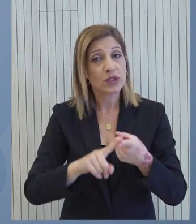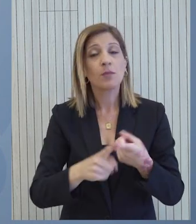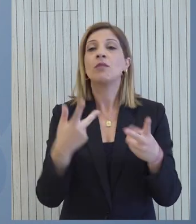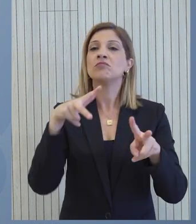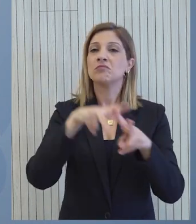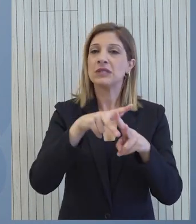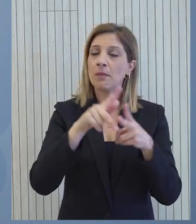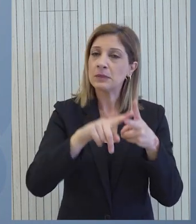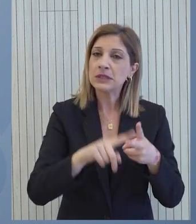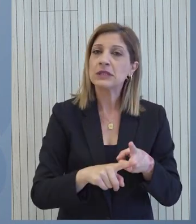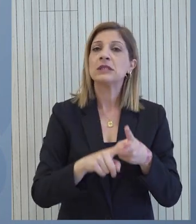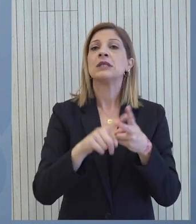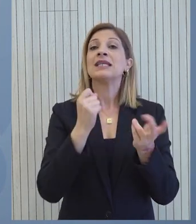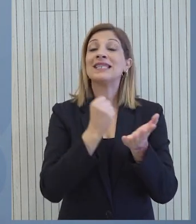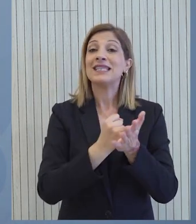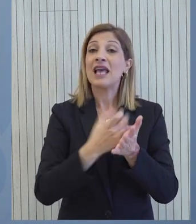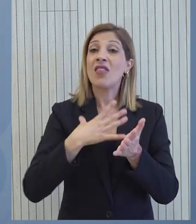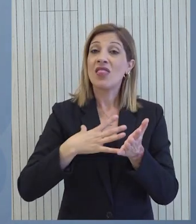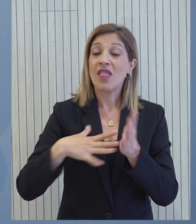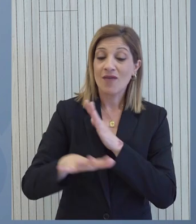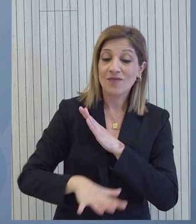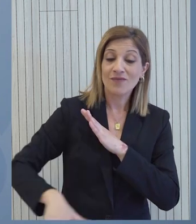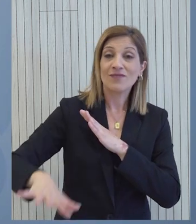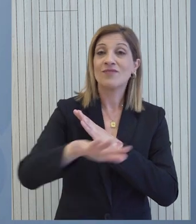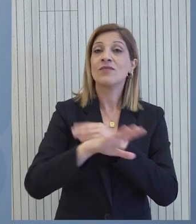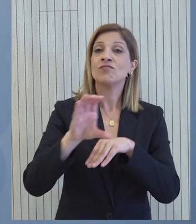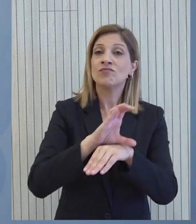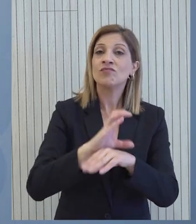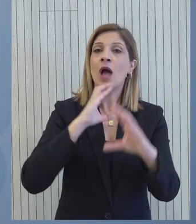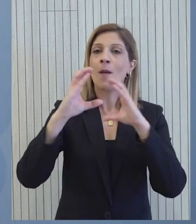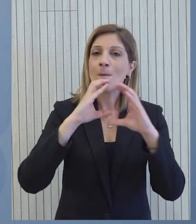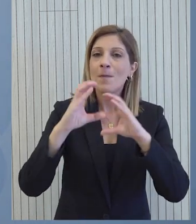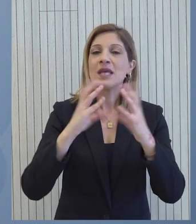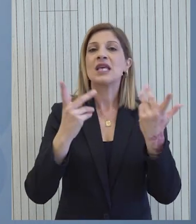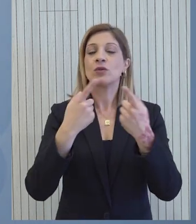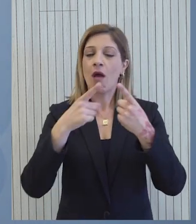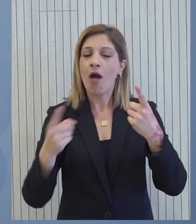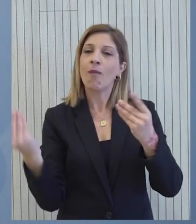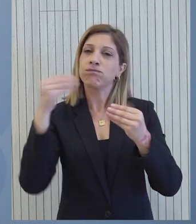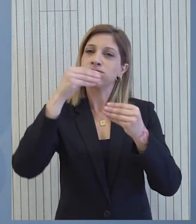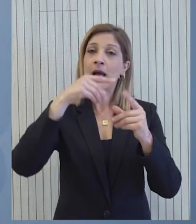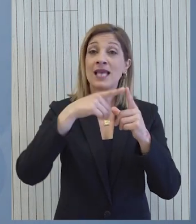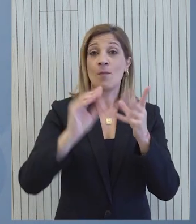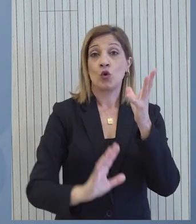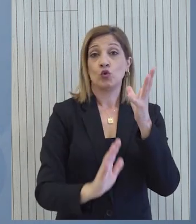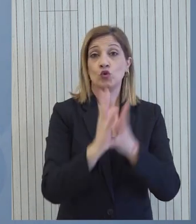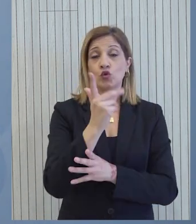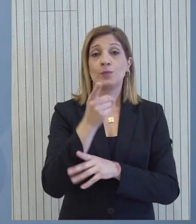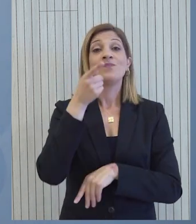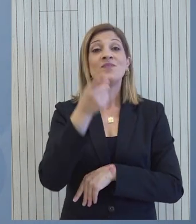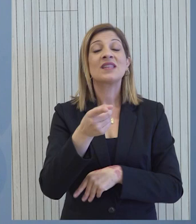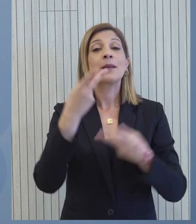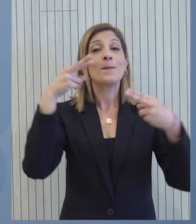χρηματοοικονομικές υπηρεσίες και την επέκταση του τομέα της πληροφορικής και της επικοινωνίας και της ισχυρές επενδύσεις. Ο βασικός